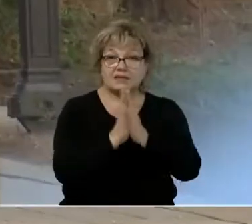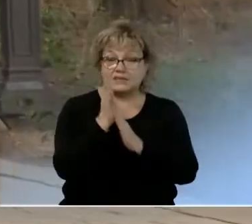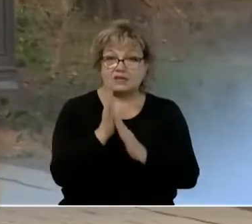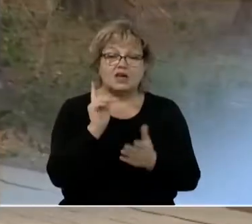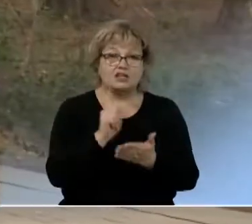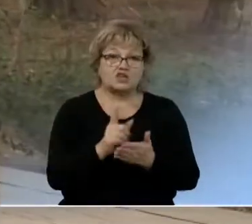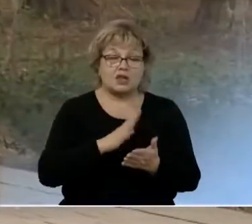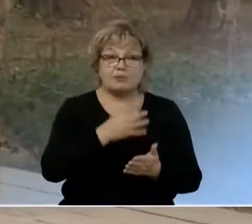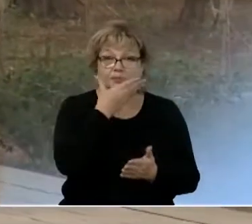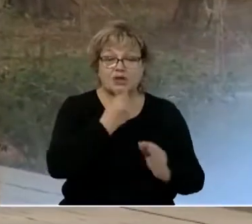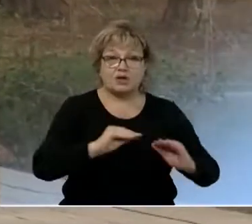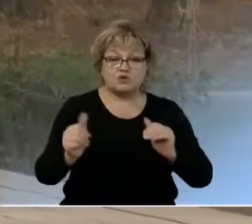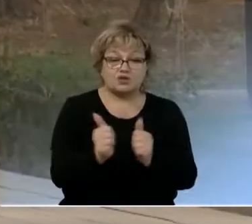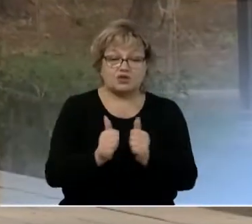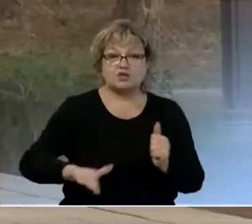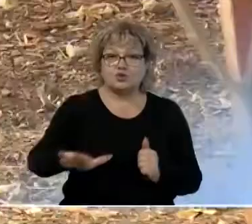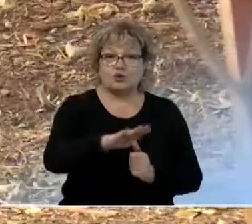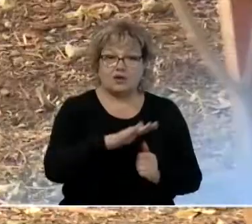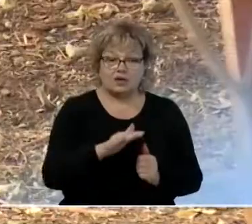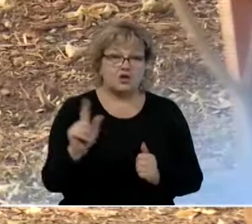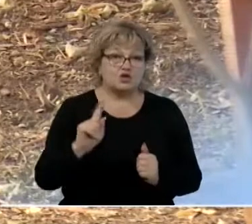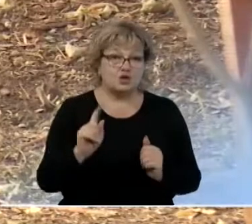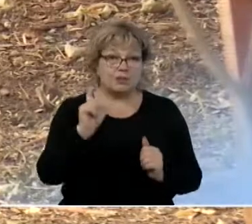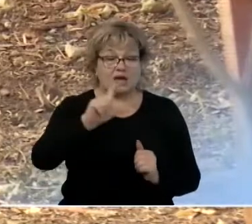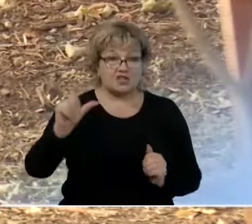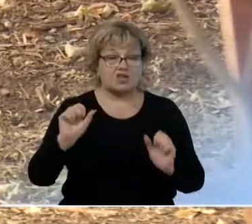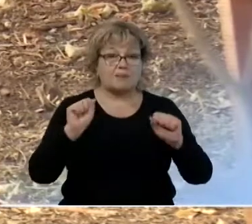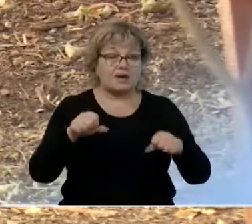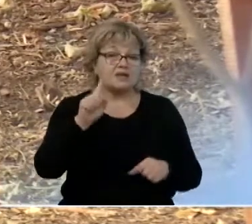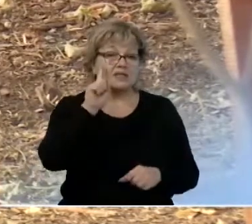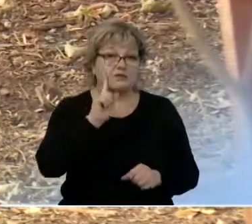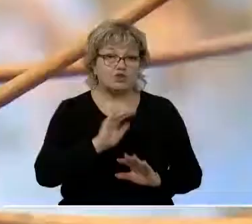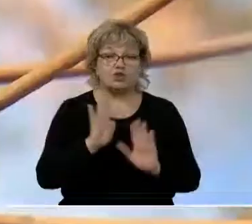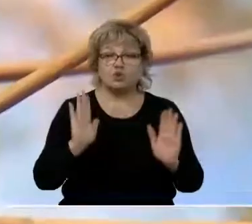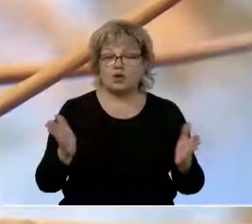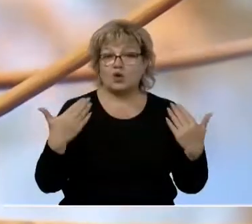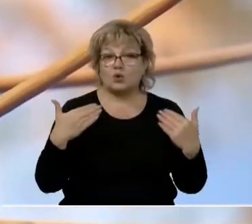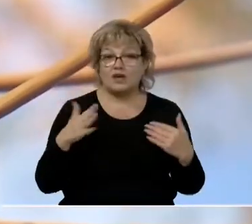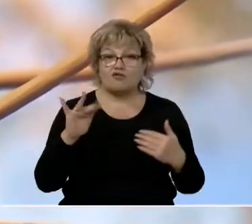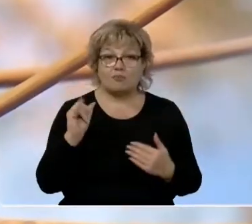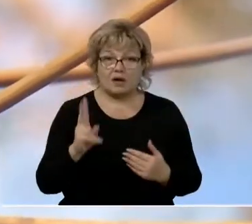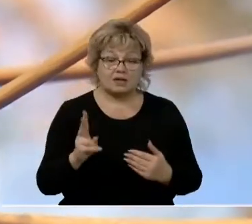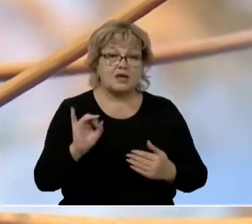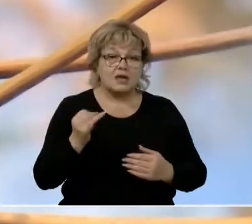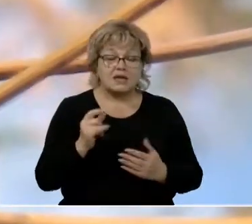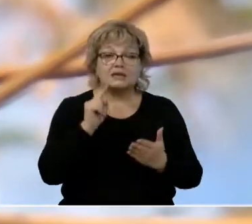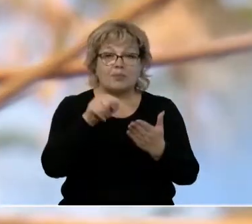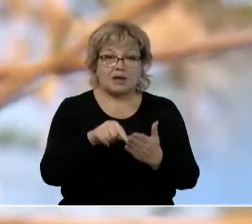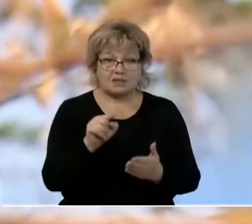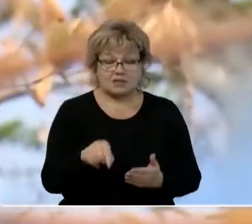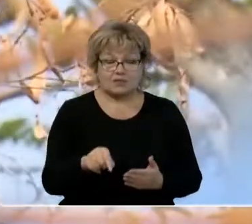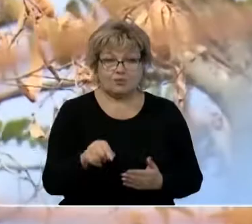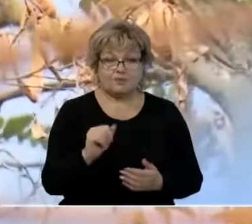того, должна быть благоустроена прилегающая территория, чтобы горожане могли с комфортом не только выгулять в парки, но и добраться к нему.